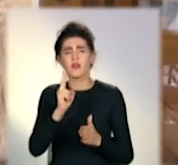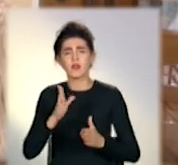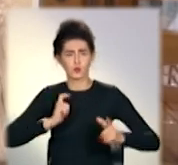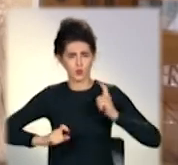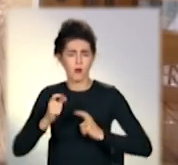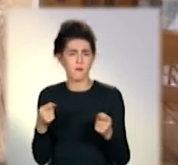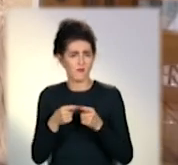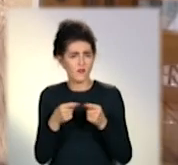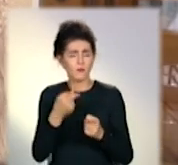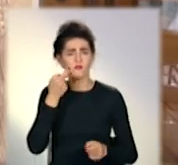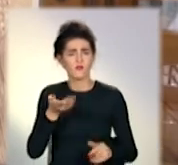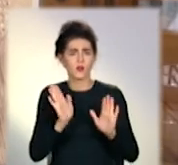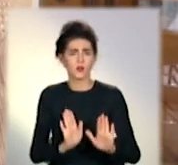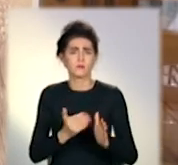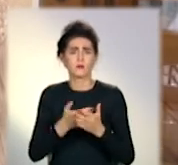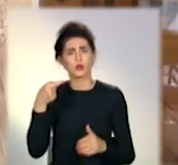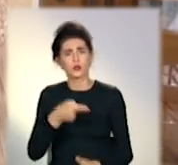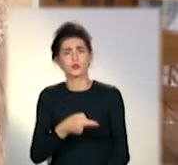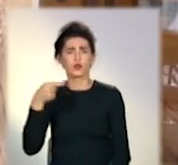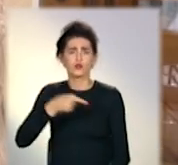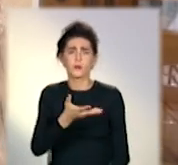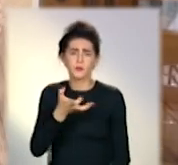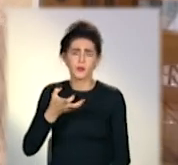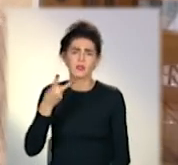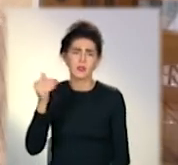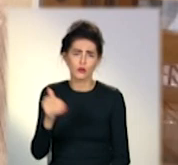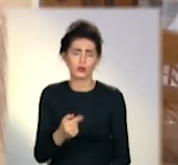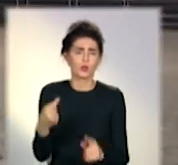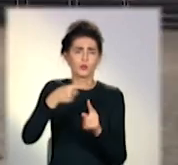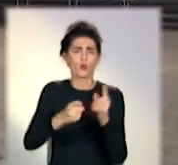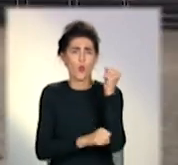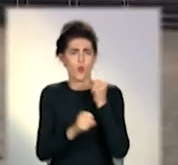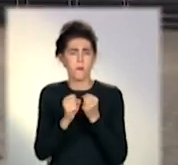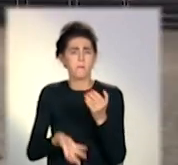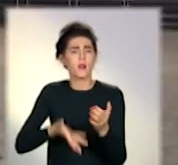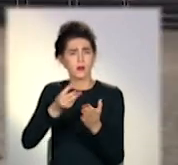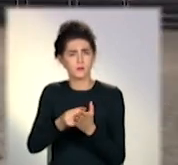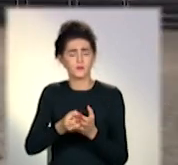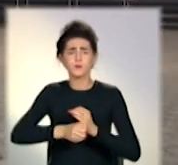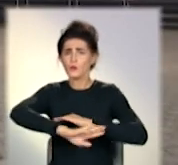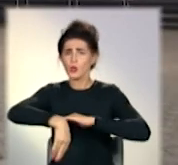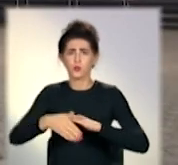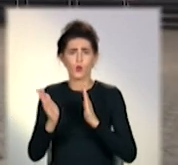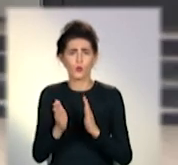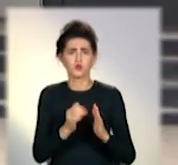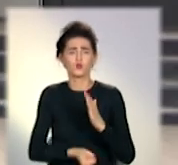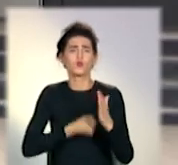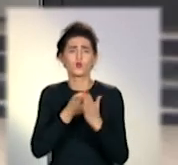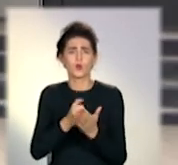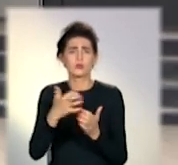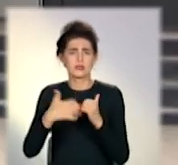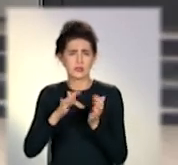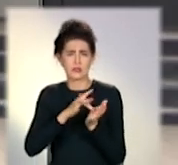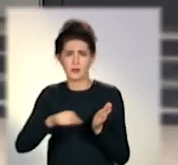знімають, в основному, тисячі, полтори, дві тисячі, плюс комунальні платіжі. На півпорожні гуртожитки стоятимуть до середини